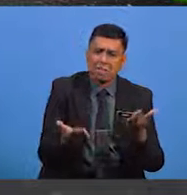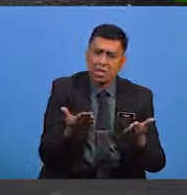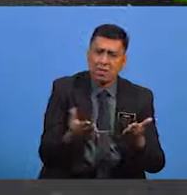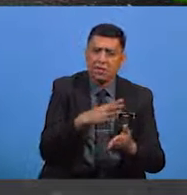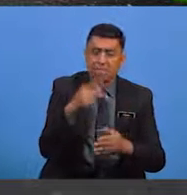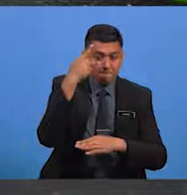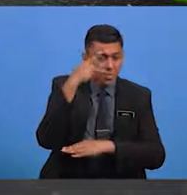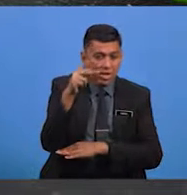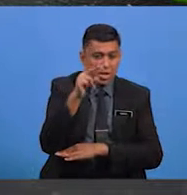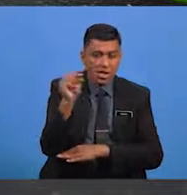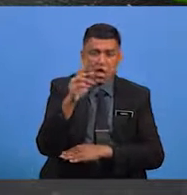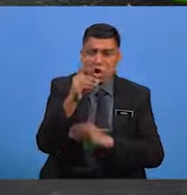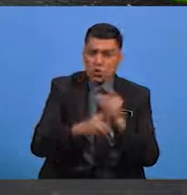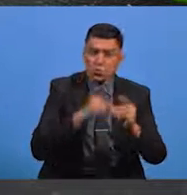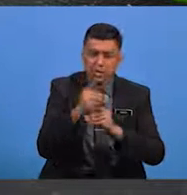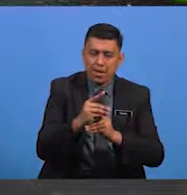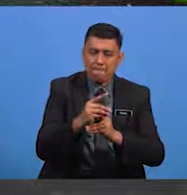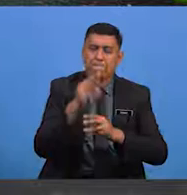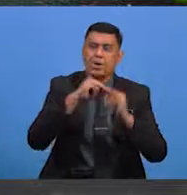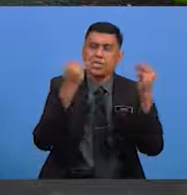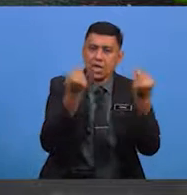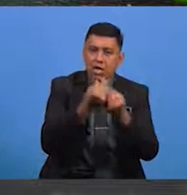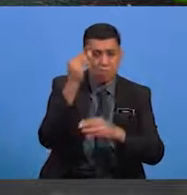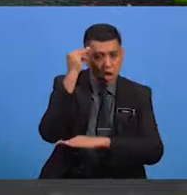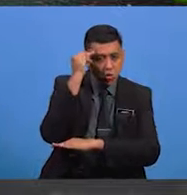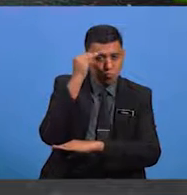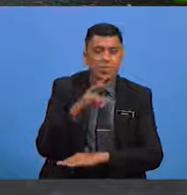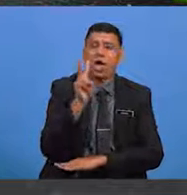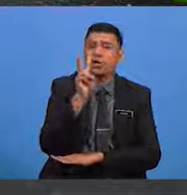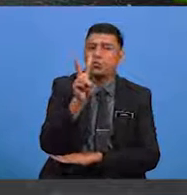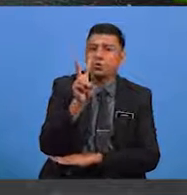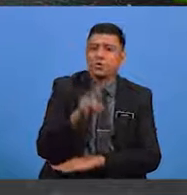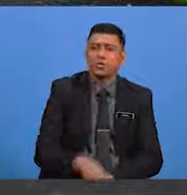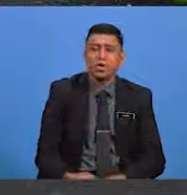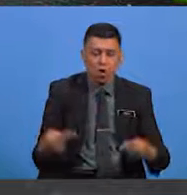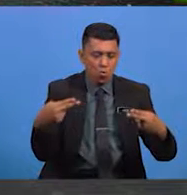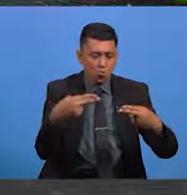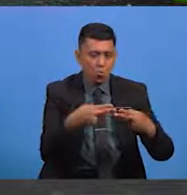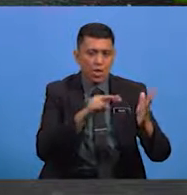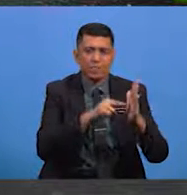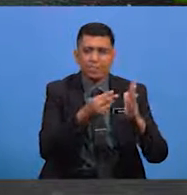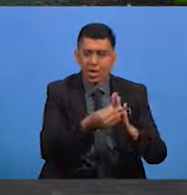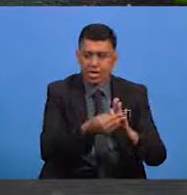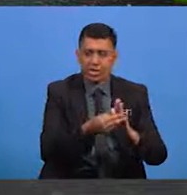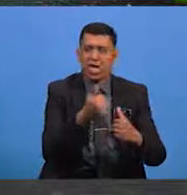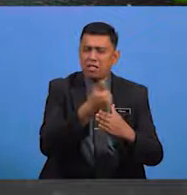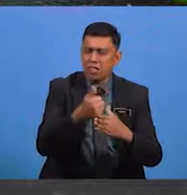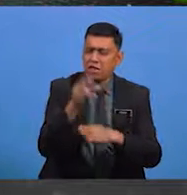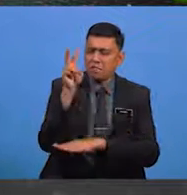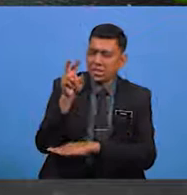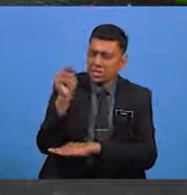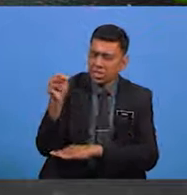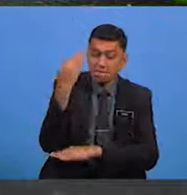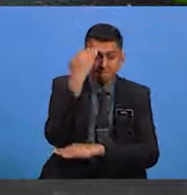pandangan dunia masyarakat Melayu Kedua, hubungan makna antara pasangan